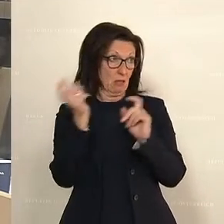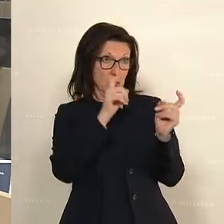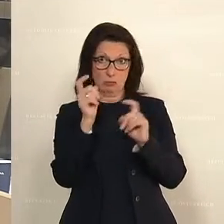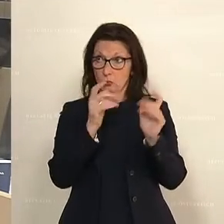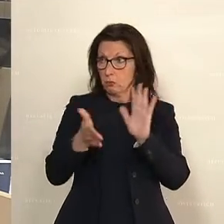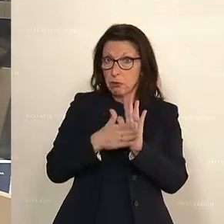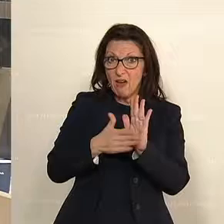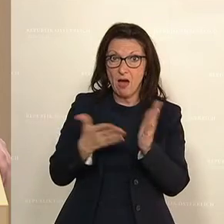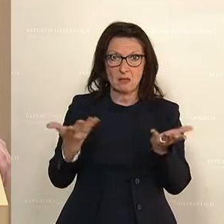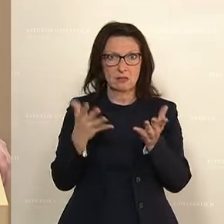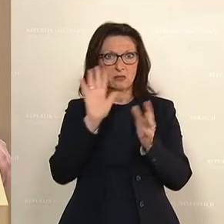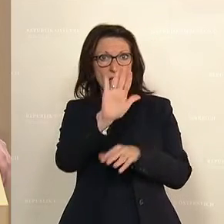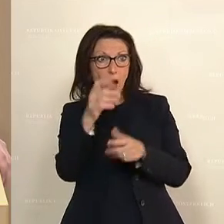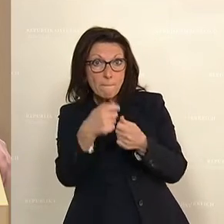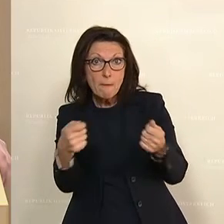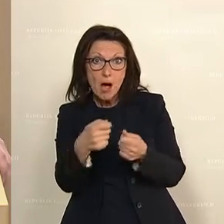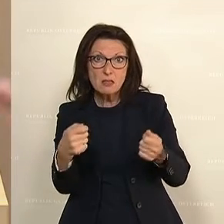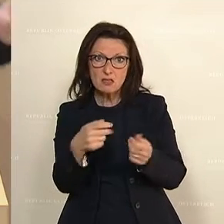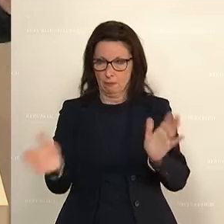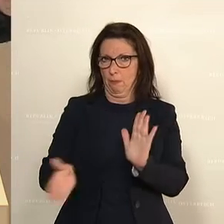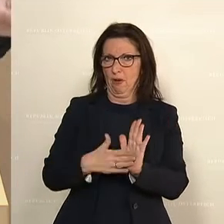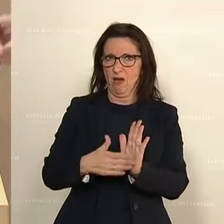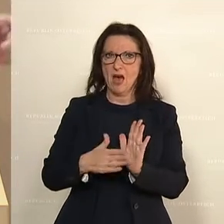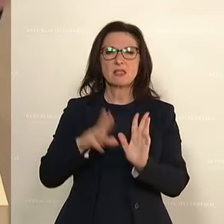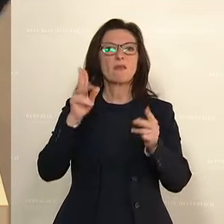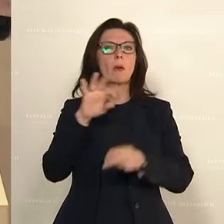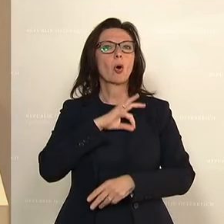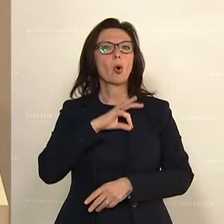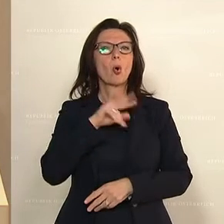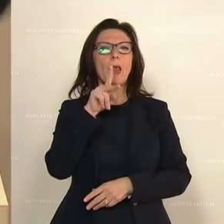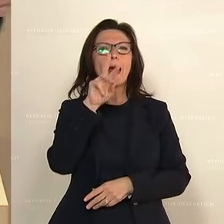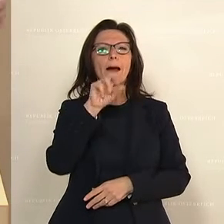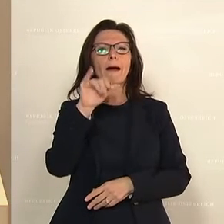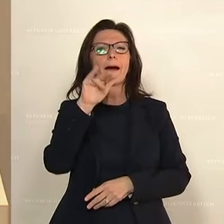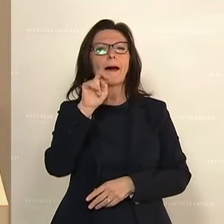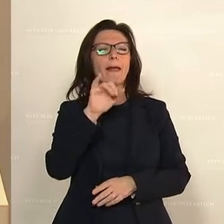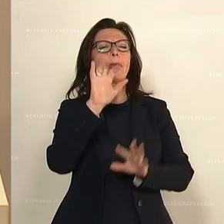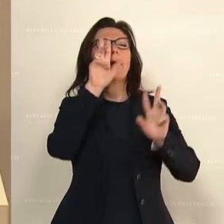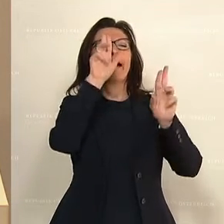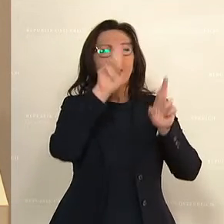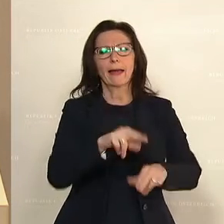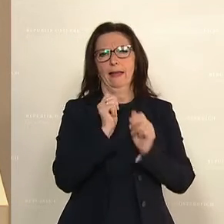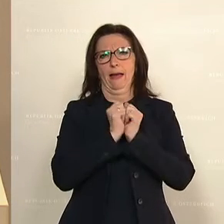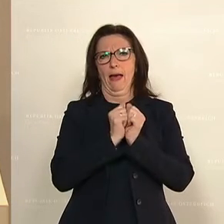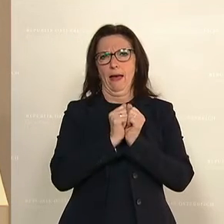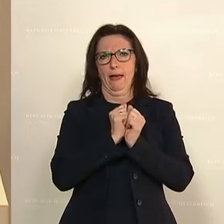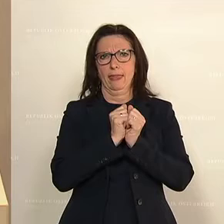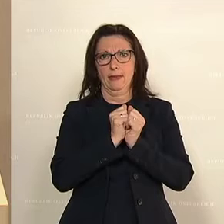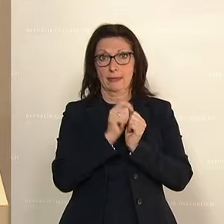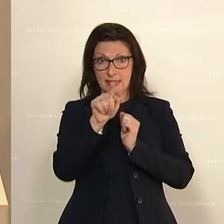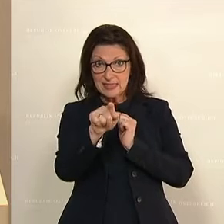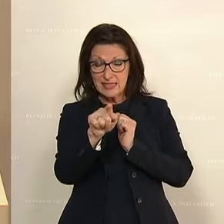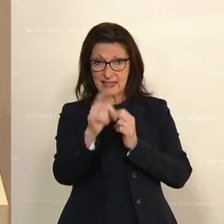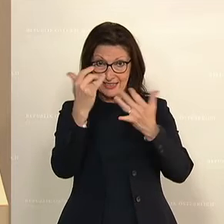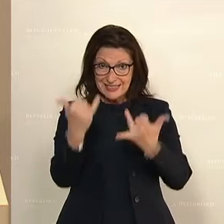die Sie uns vorlegen. Denn der Kollege Krainer hat vollkommen zu Recht vorgerechnet, Sie machen jetzt